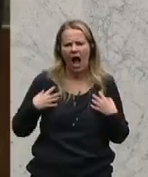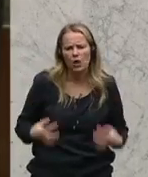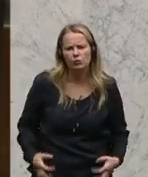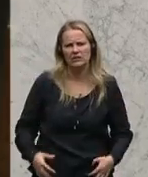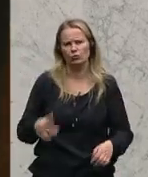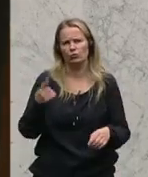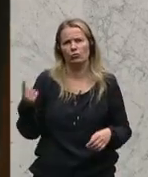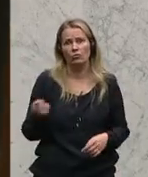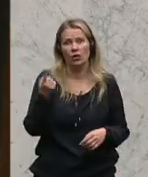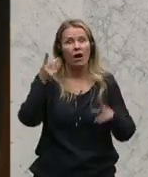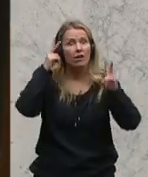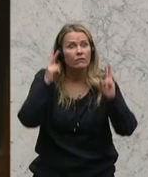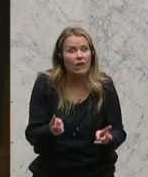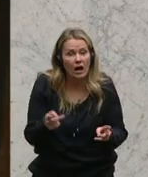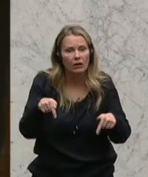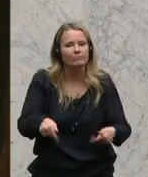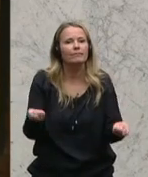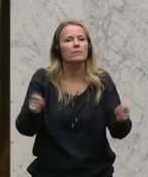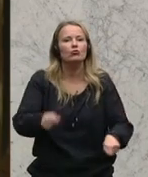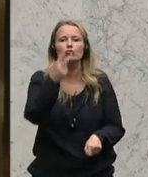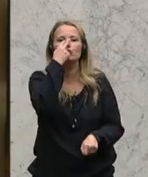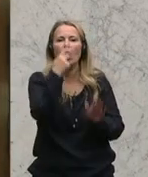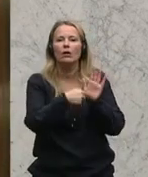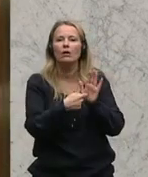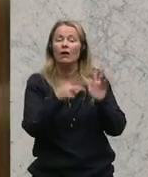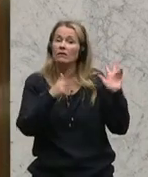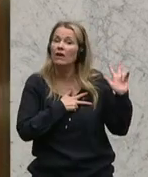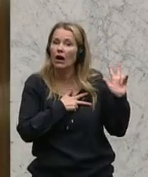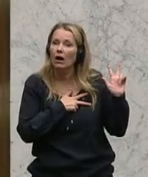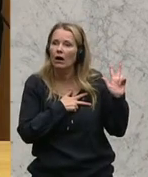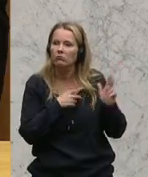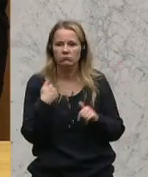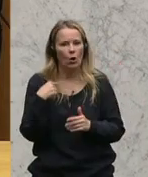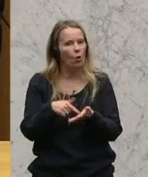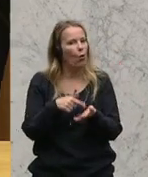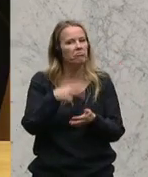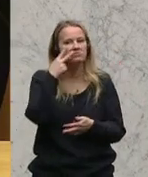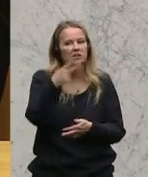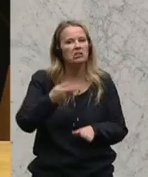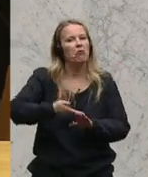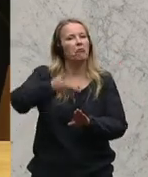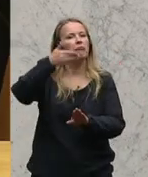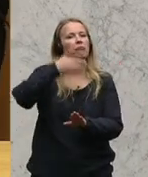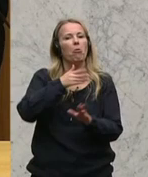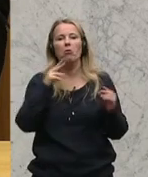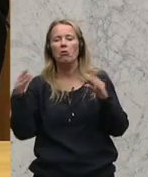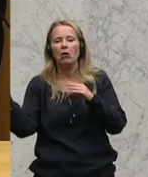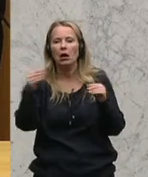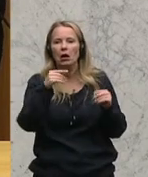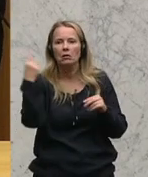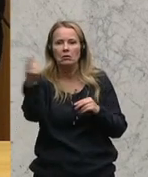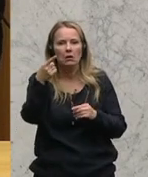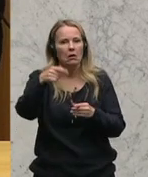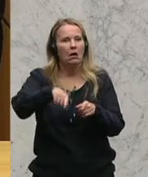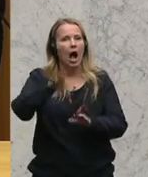Stunde der Wahrheit ist immer hier bei der Beschlussfassung. Da habe ich oft den Eindruck, was vorher fordert, wisst ihr schon immer